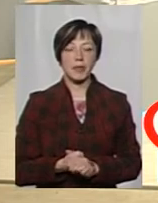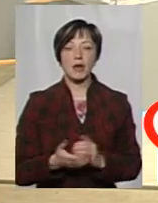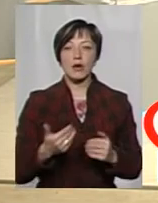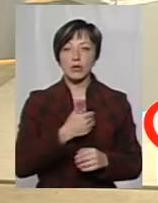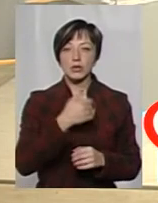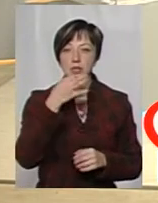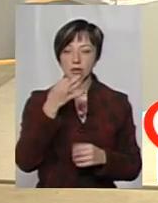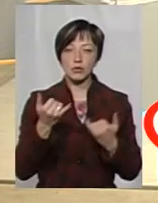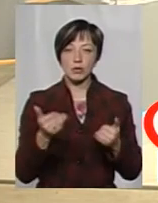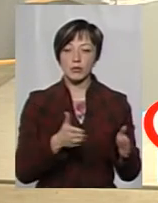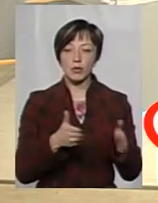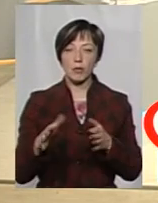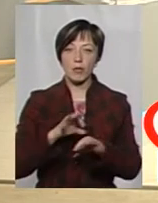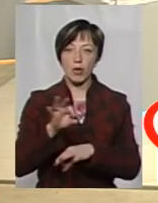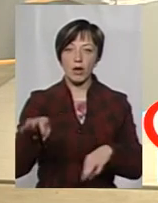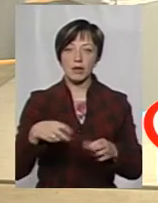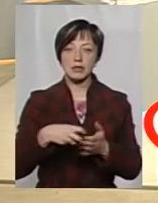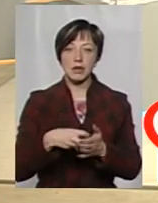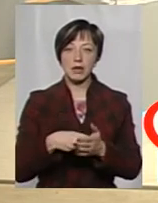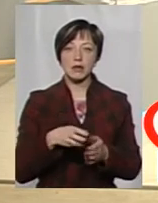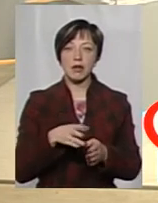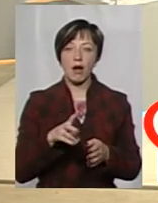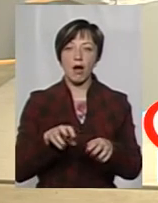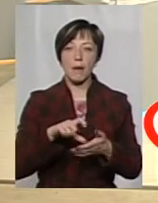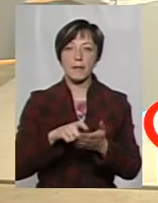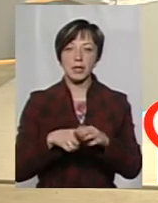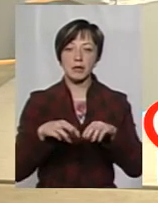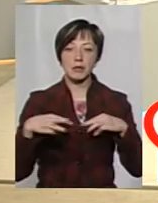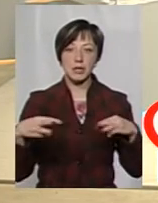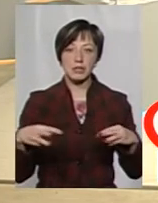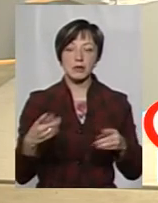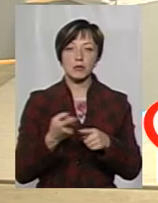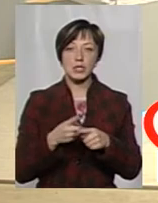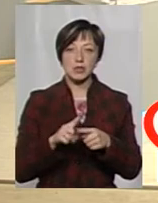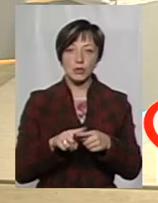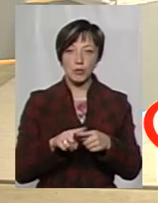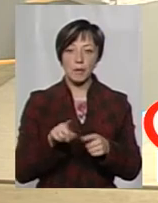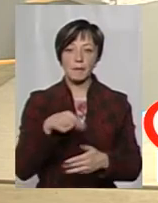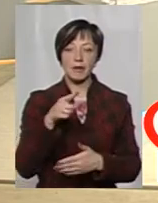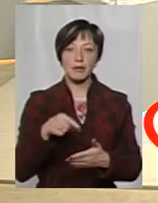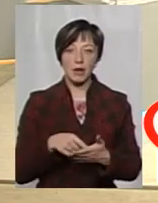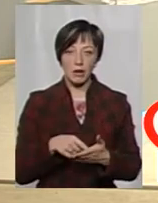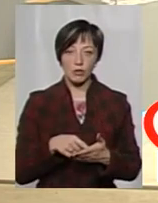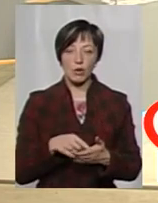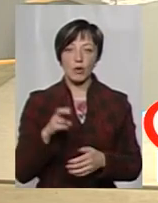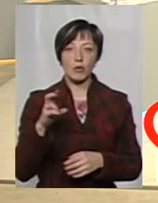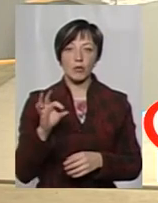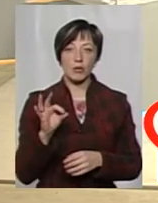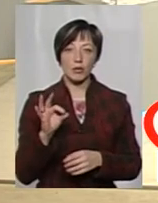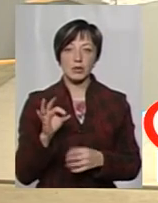сьогодні підготовили проєкт листа на Кабінет Міністрів. По цьому питанню, тому що